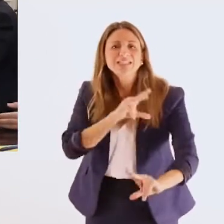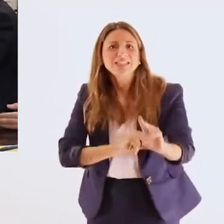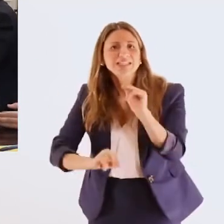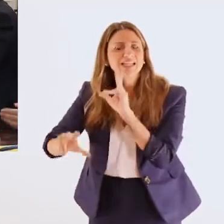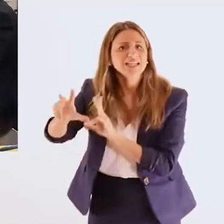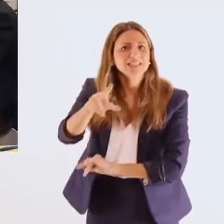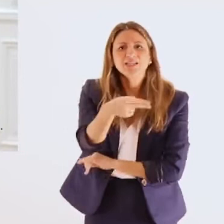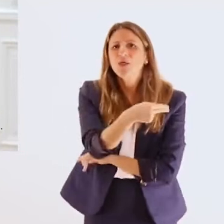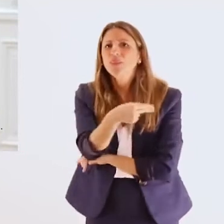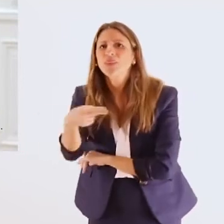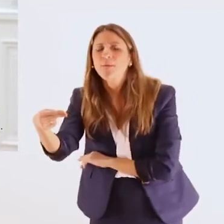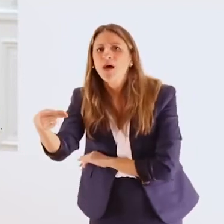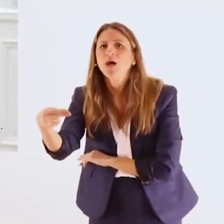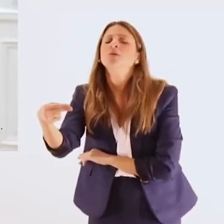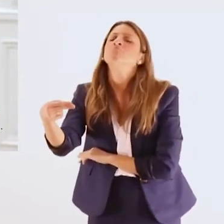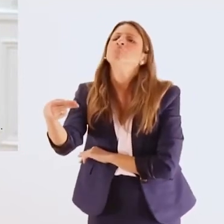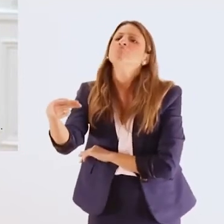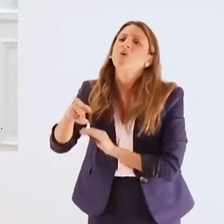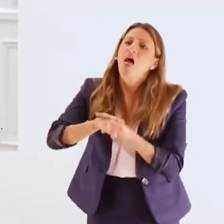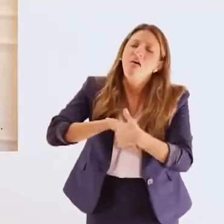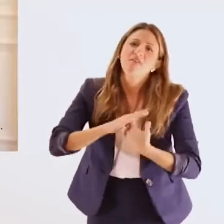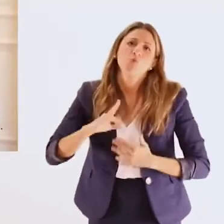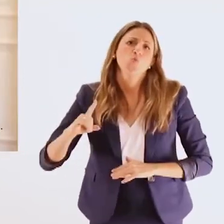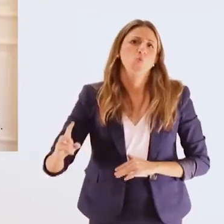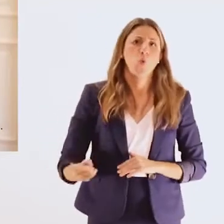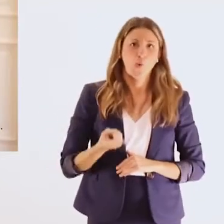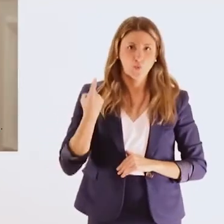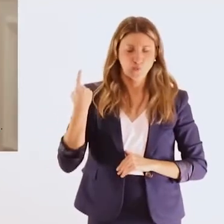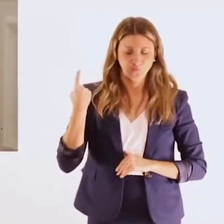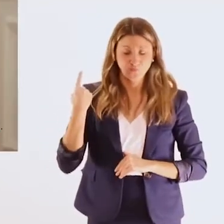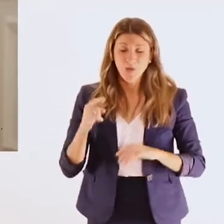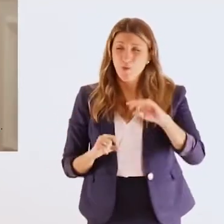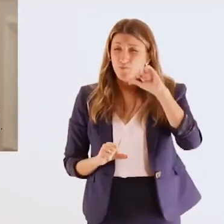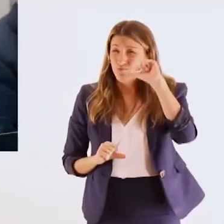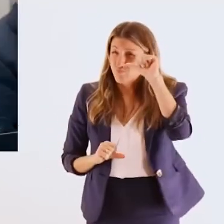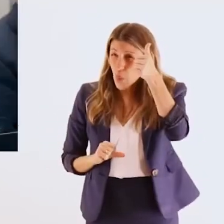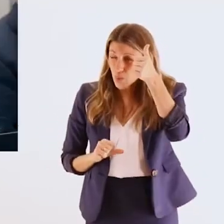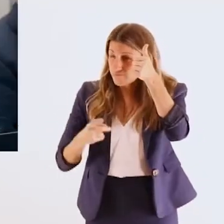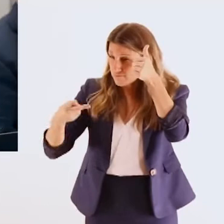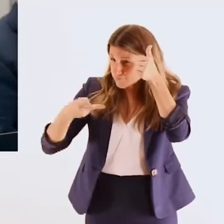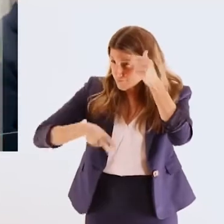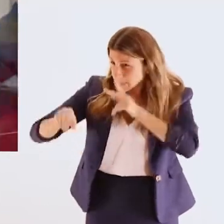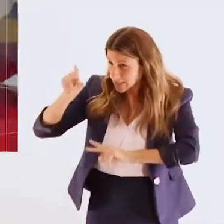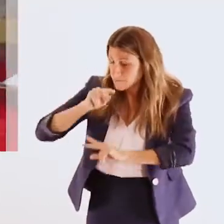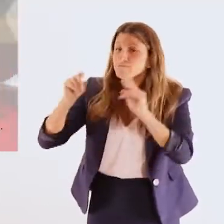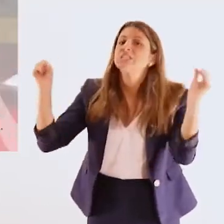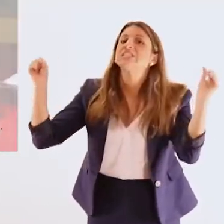Συζητήσαμε συνεπώς ζητήματα οριζόντιου ενδιαφέροντος.